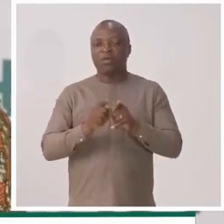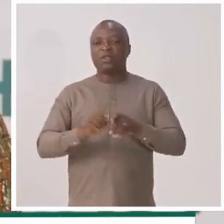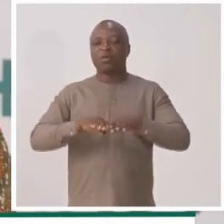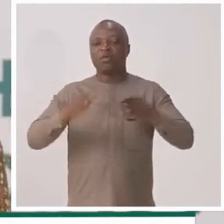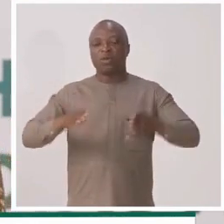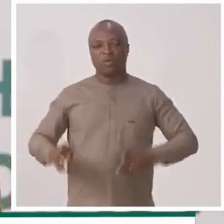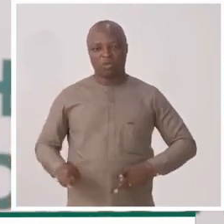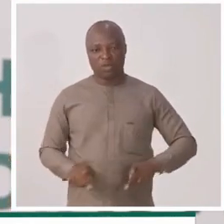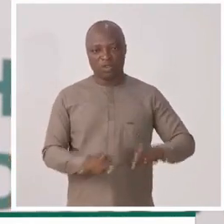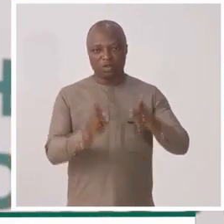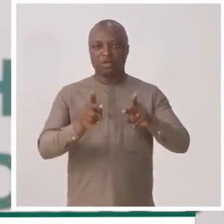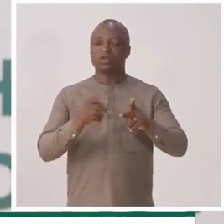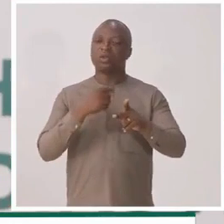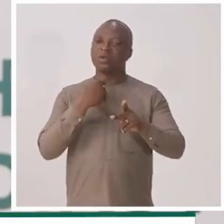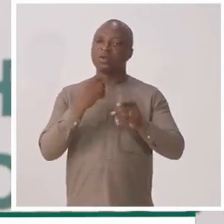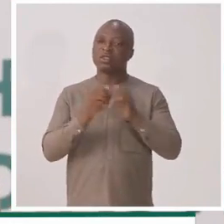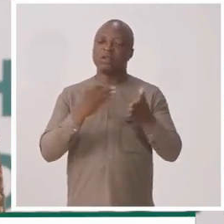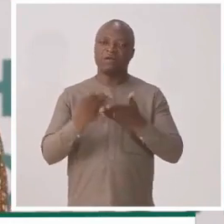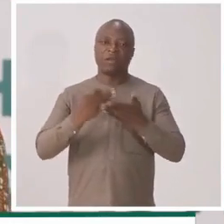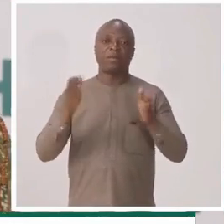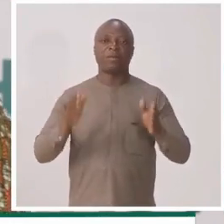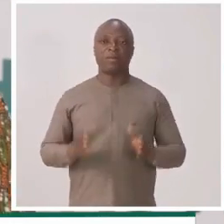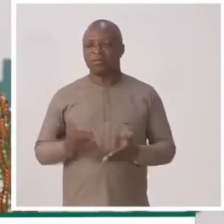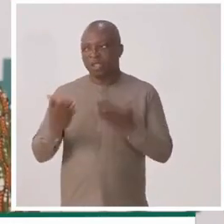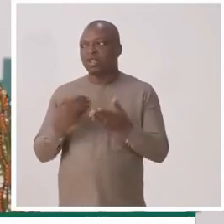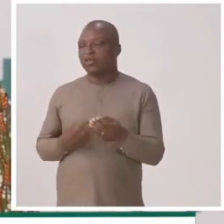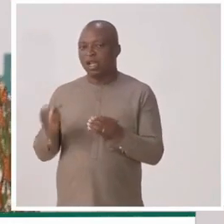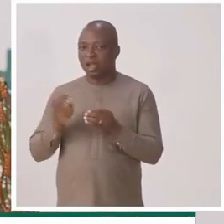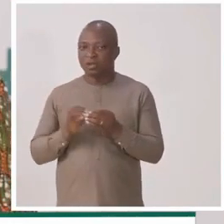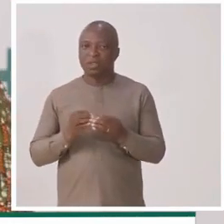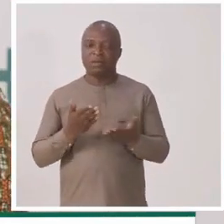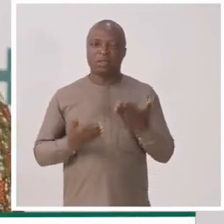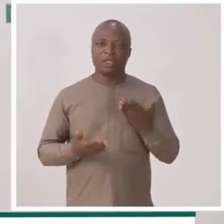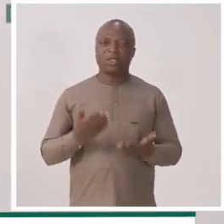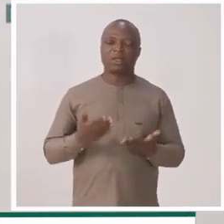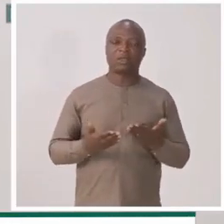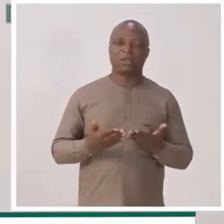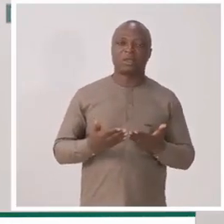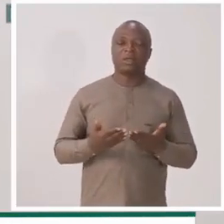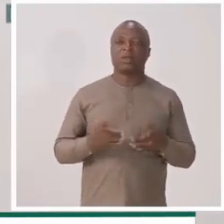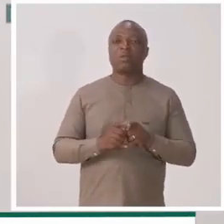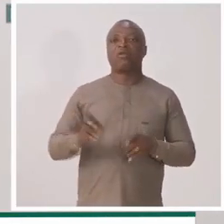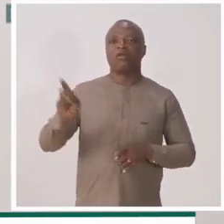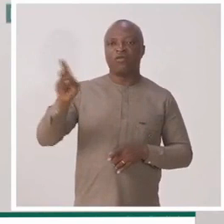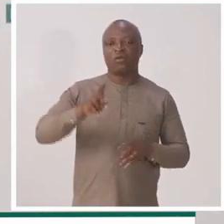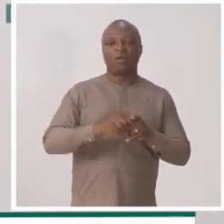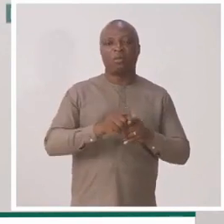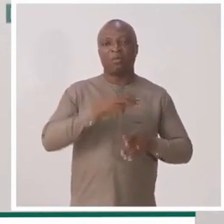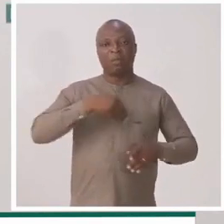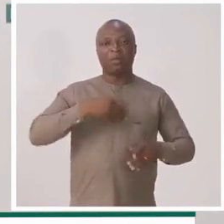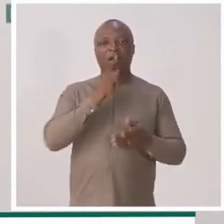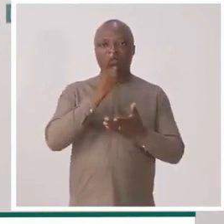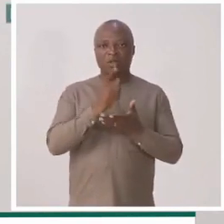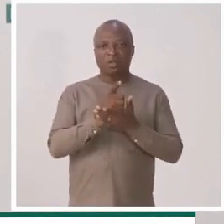peut ouvrir une procédure, je le répète, sans frais. Peut-être que vais ajouter un mot. Supposons que vous, en tant qu'assuré,